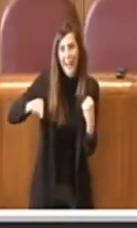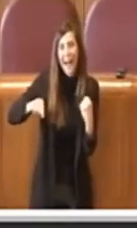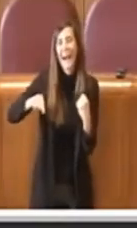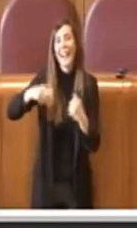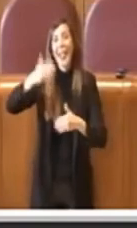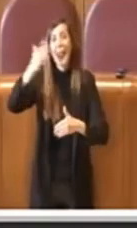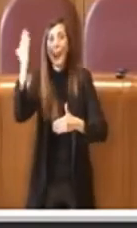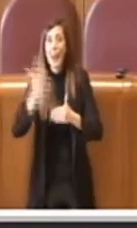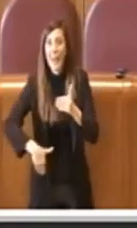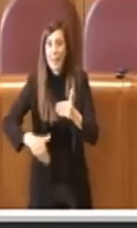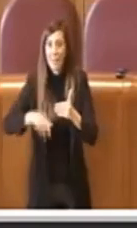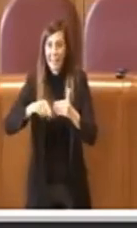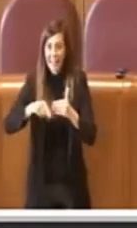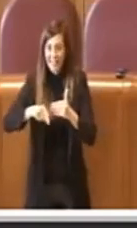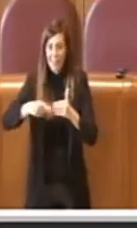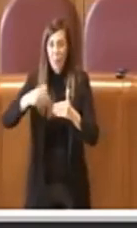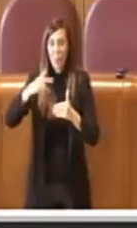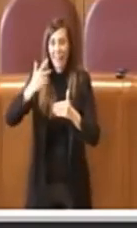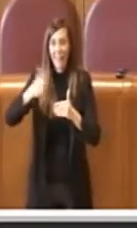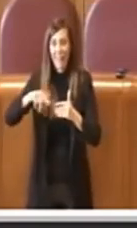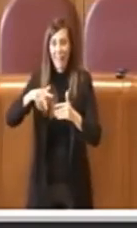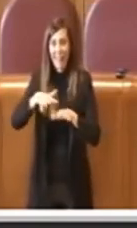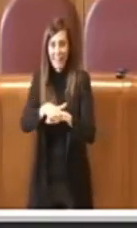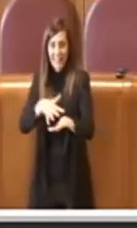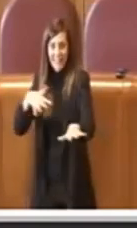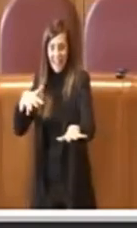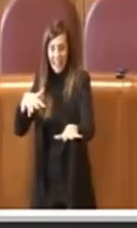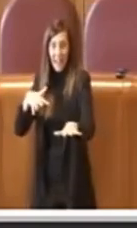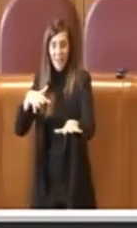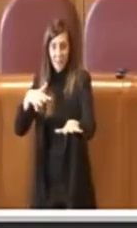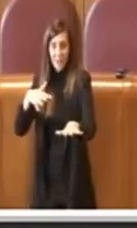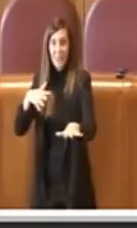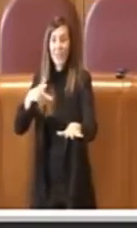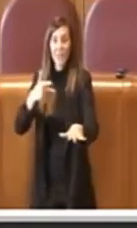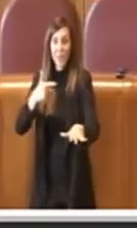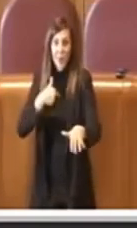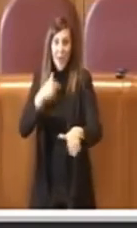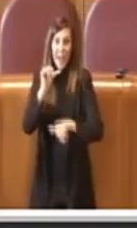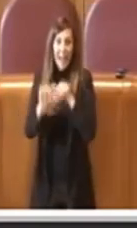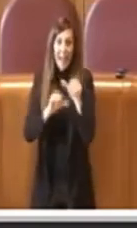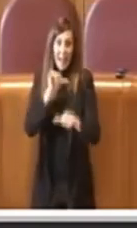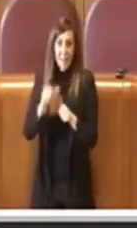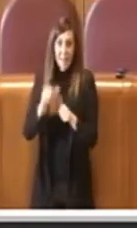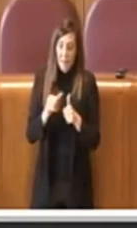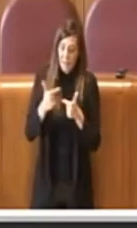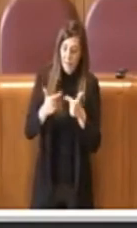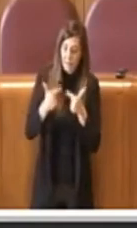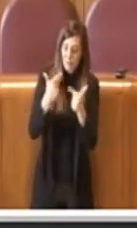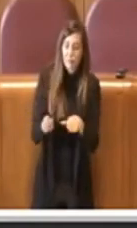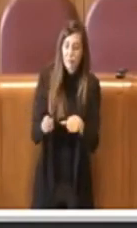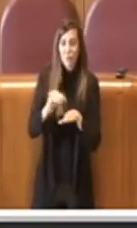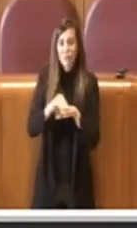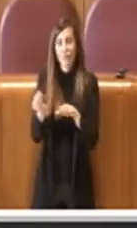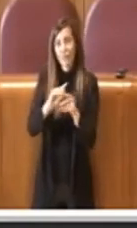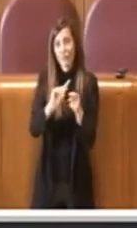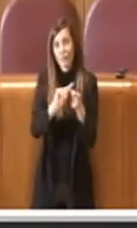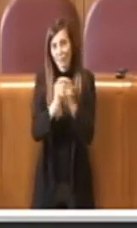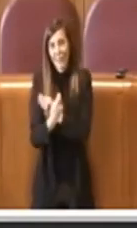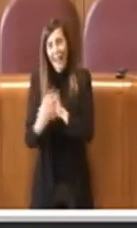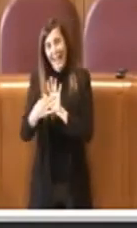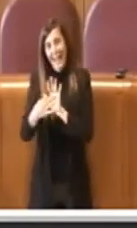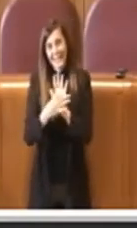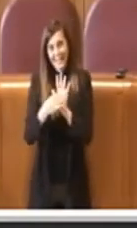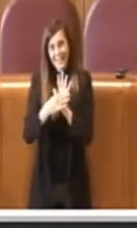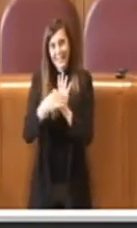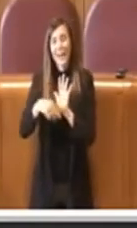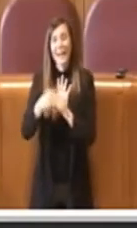limitazioni di traffico. Abbiamo apportato dei cambiamenti nell'apposito articolo che riguarda i